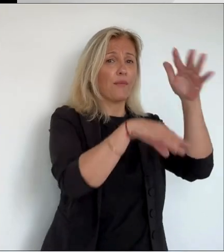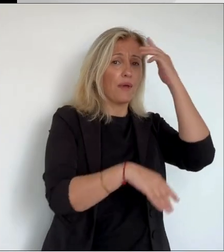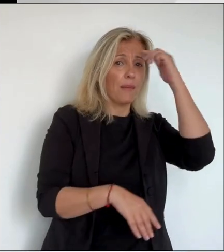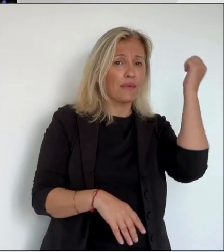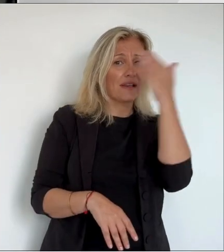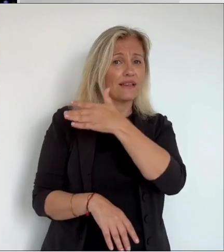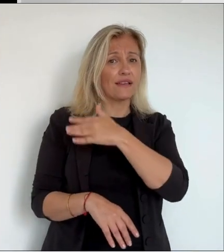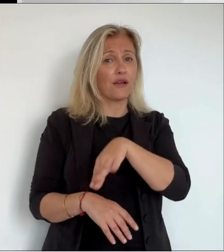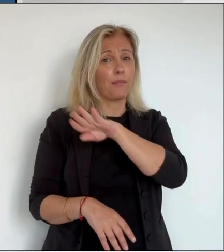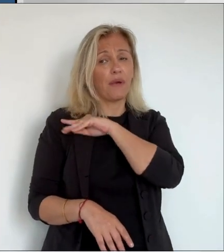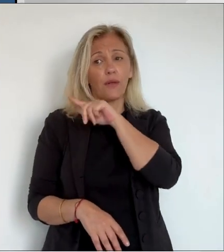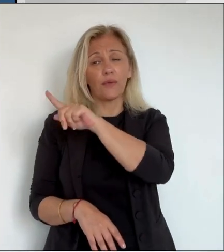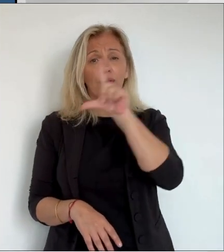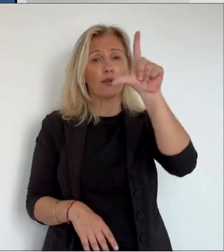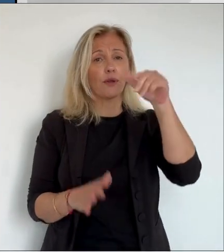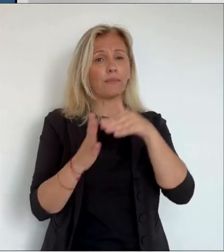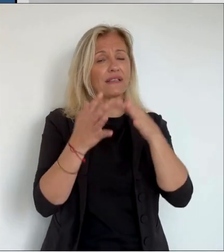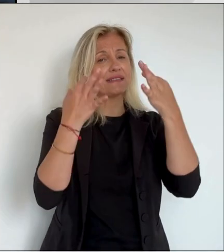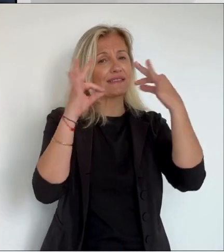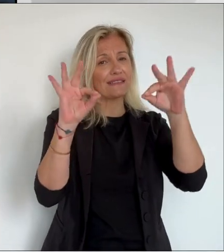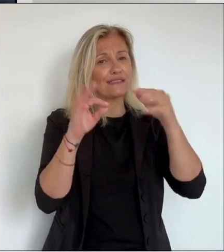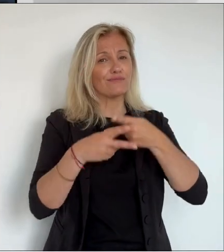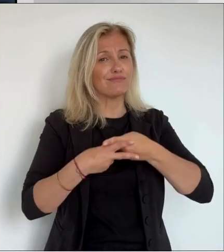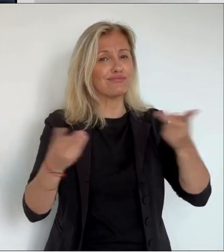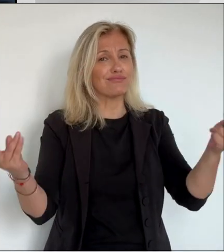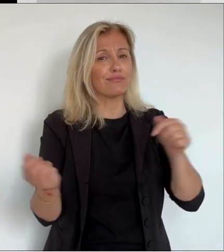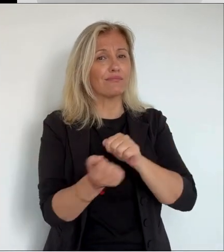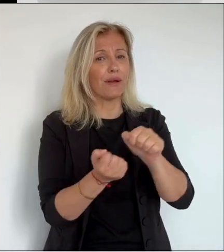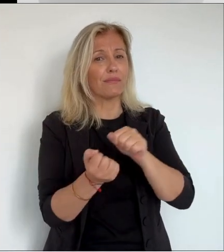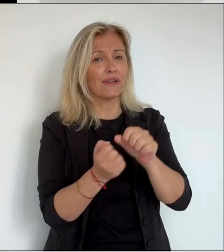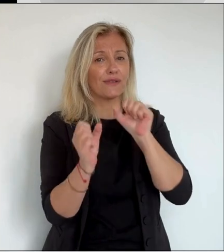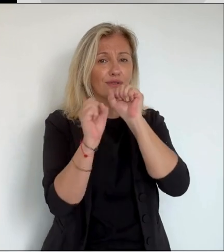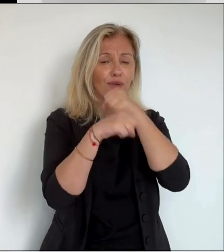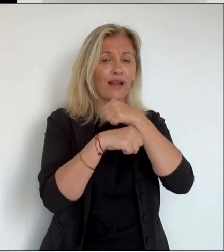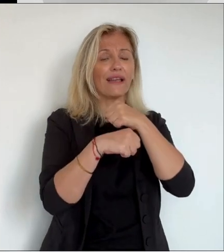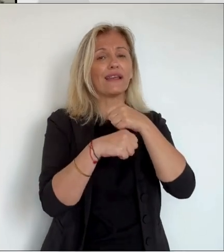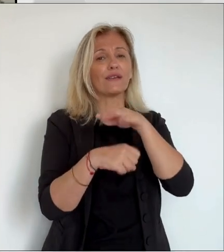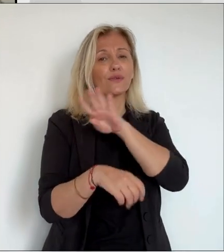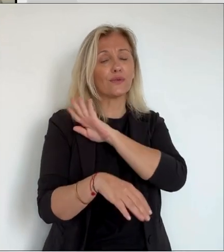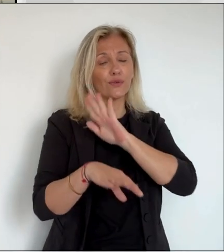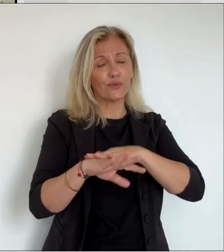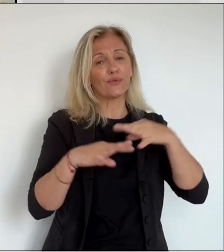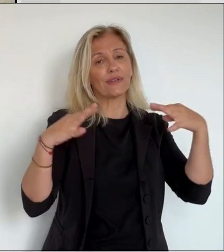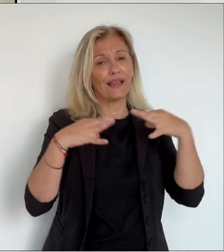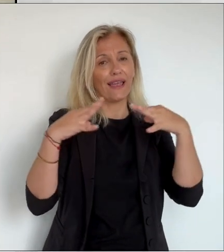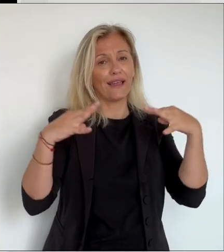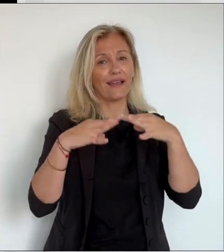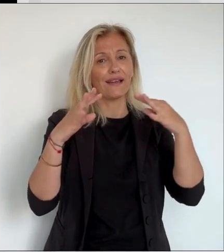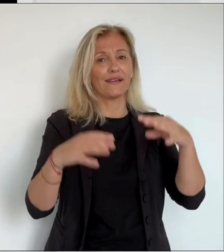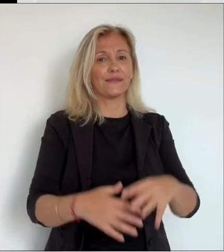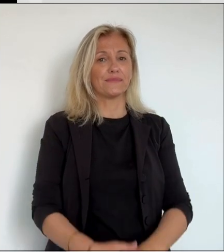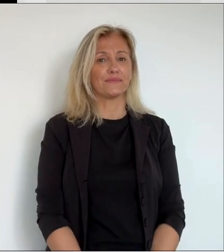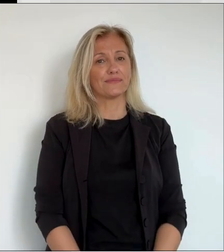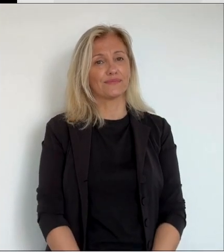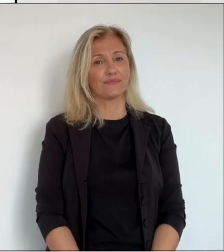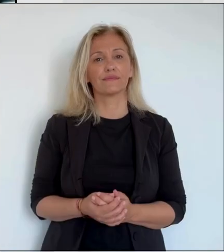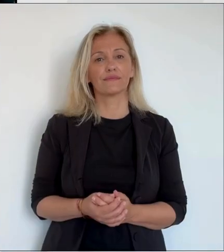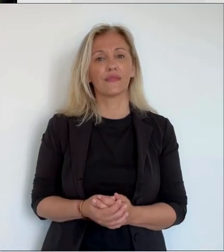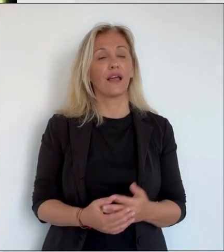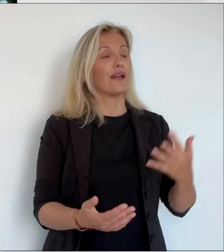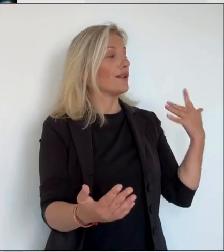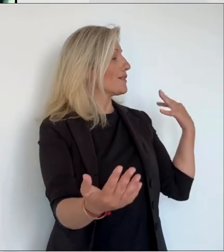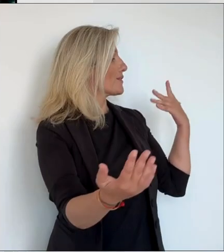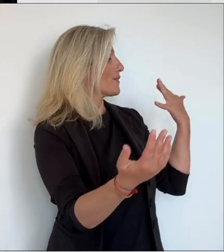Pour avoir, en 2010, publié des milliers de documents confidentiels et d'intérêts publics sur la guerre d'Irak, fournis par des lanceurs d'alerte,